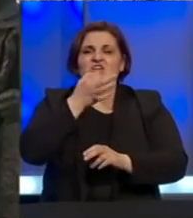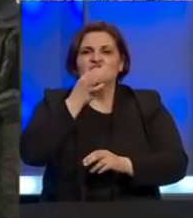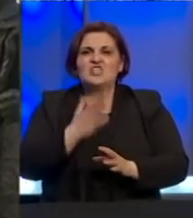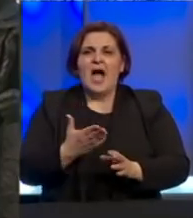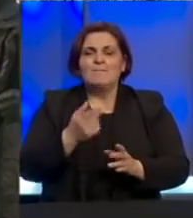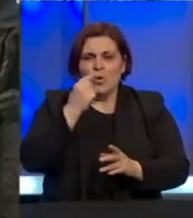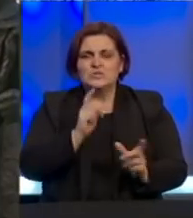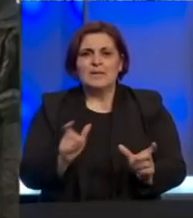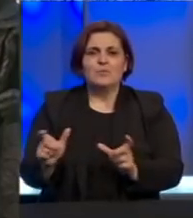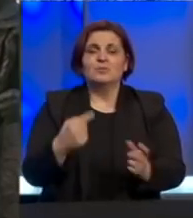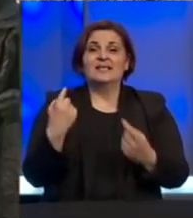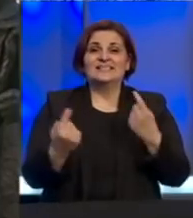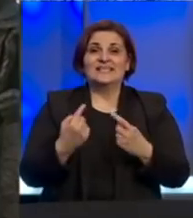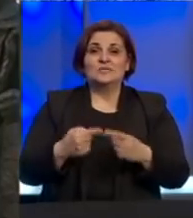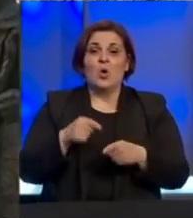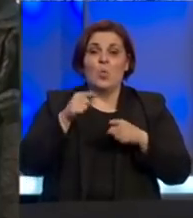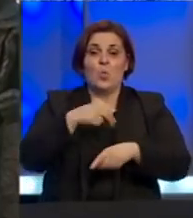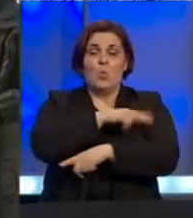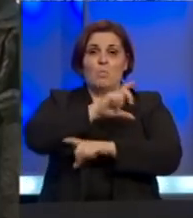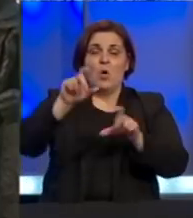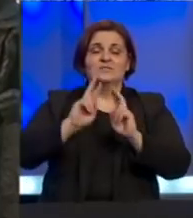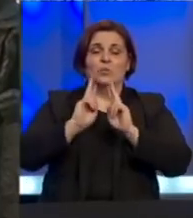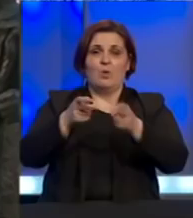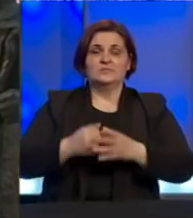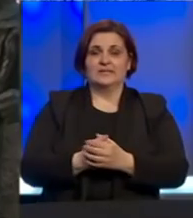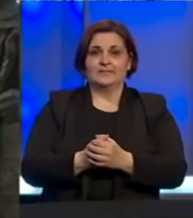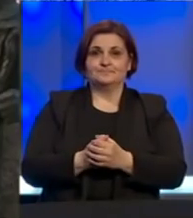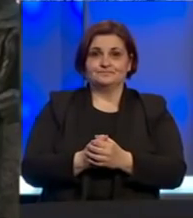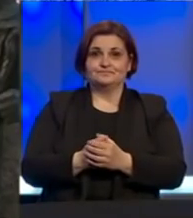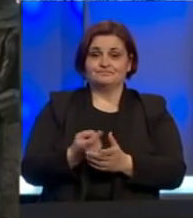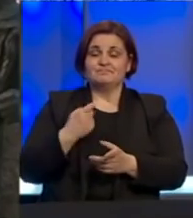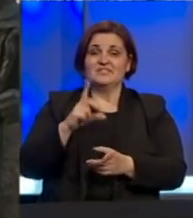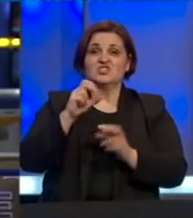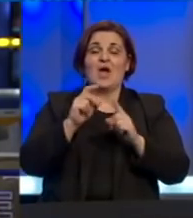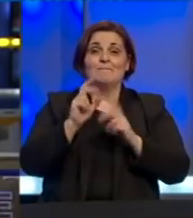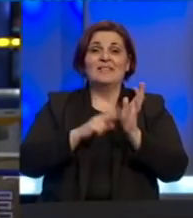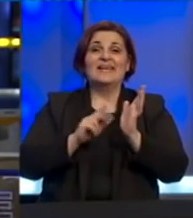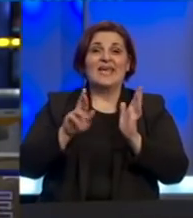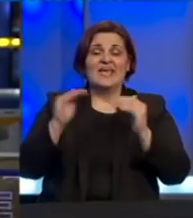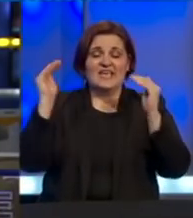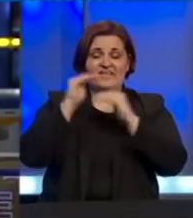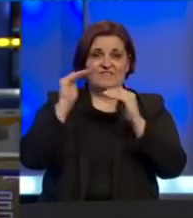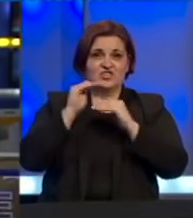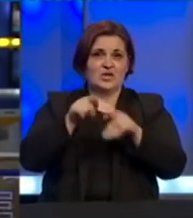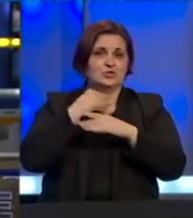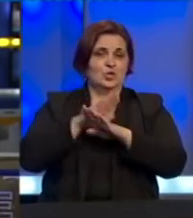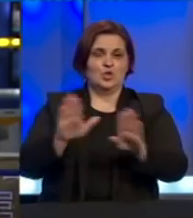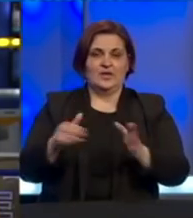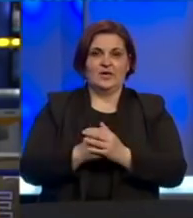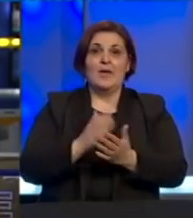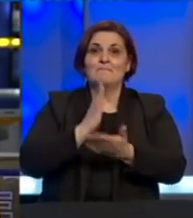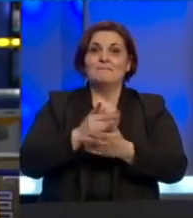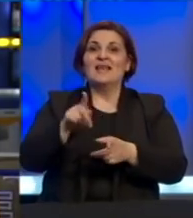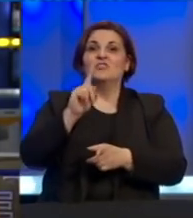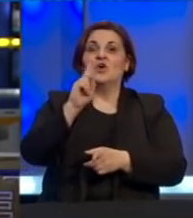držala pod kontrolom situacija u sveučilišnoj kliničkoj bolnici Mostar. Iz Čapljine za večerašnje uključenje toliko. Bila